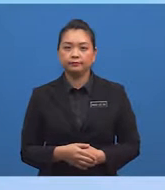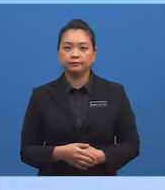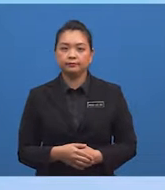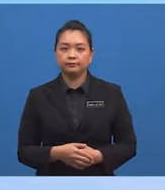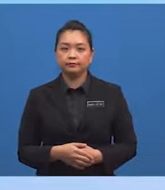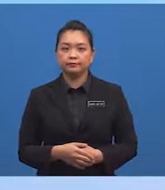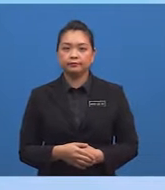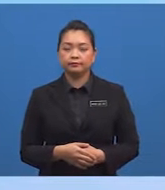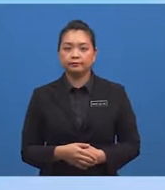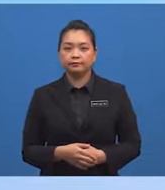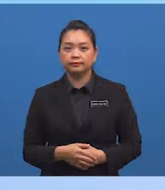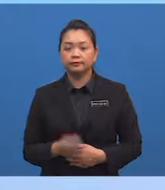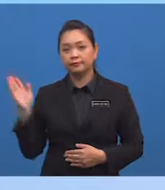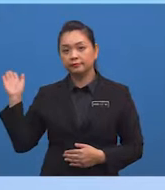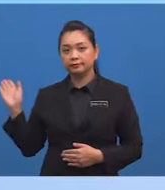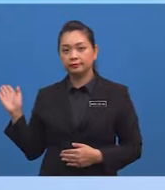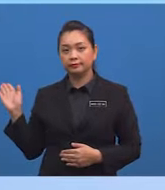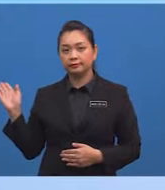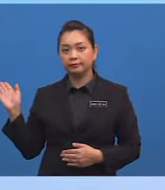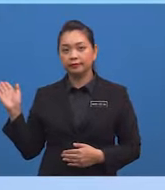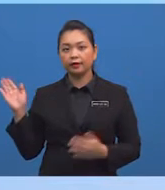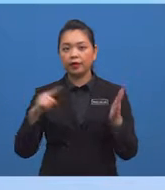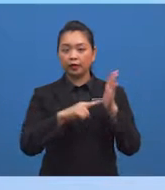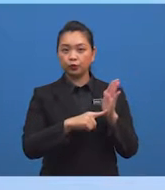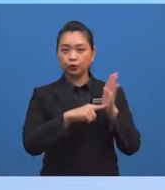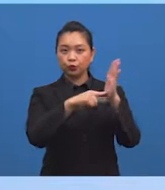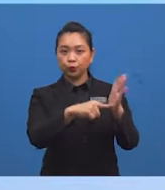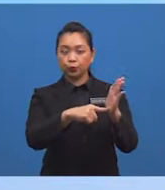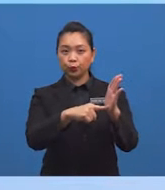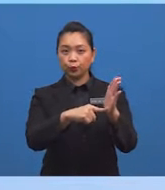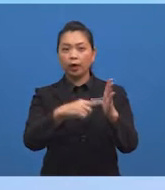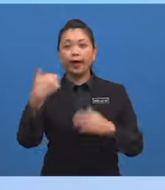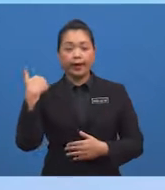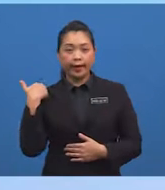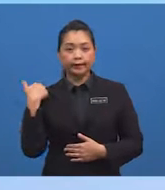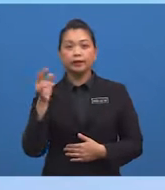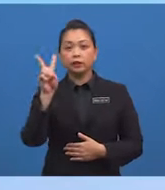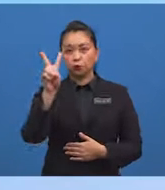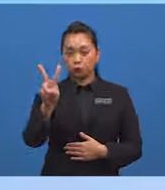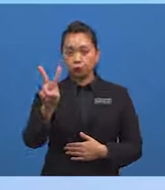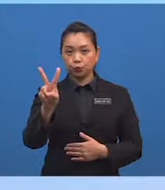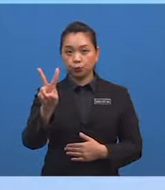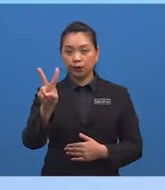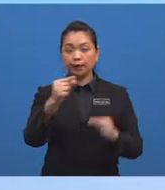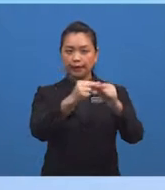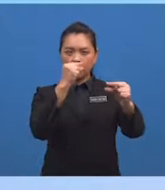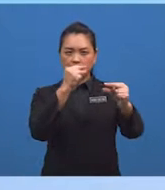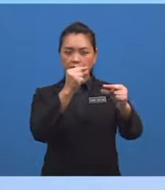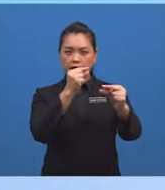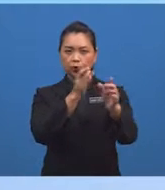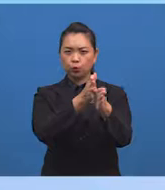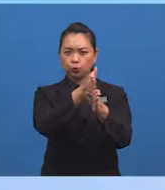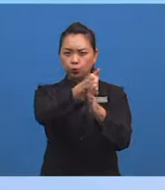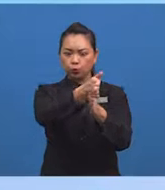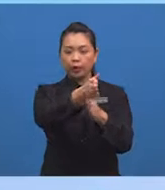Rajah 1B pula menunjukkan Terdapat dua garis lurus